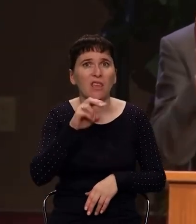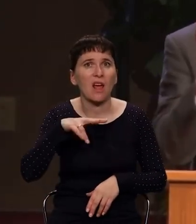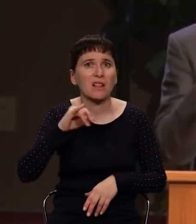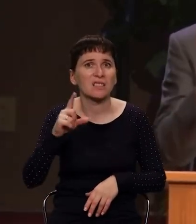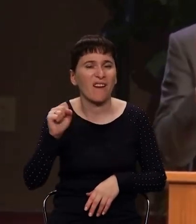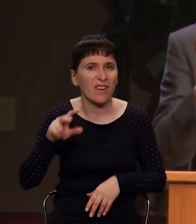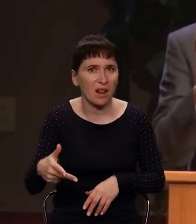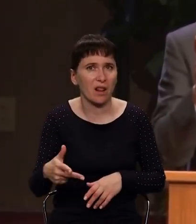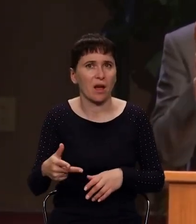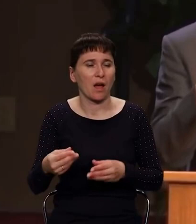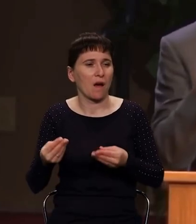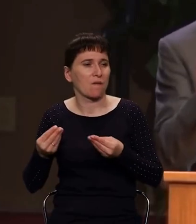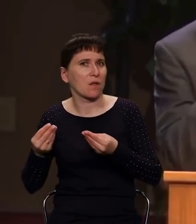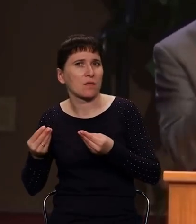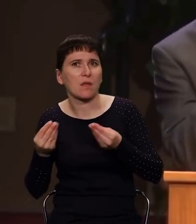влиятельные